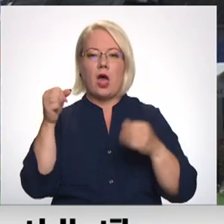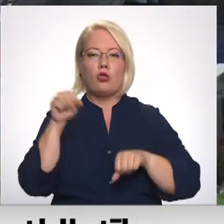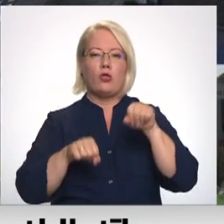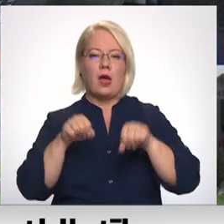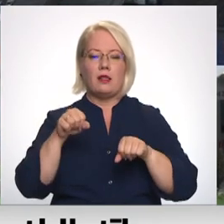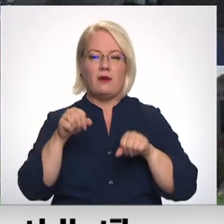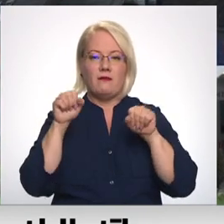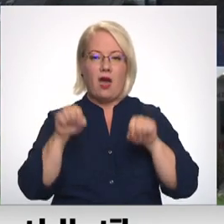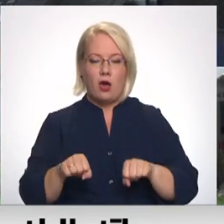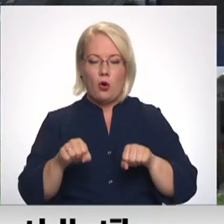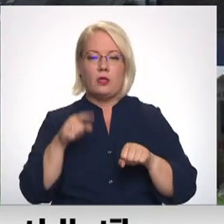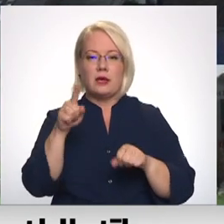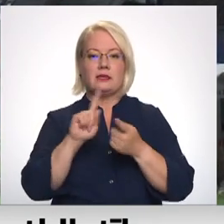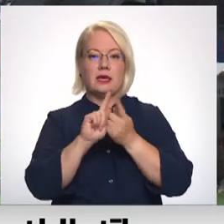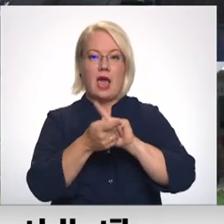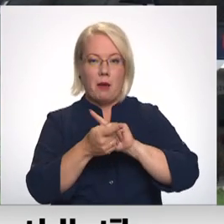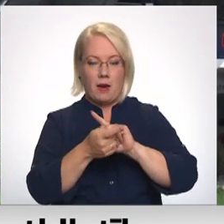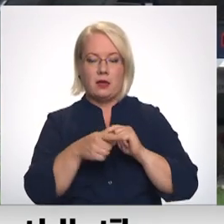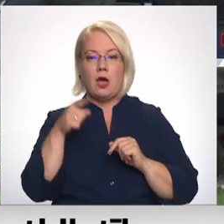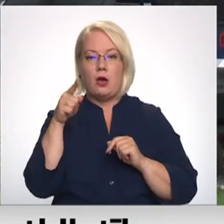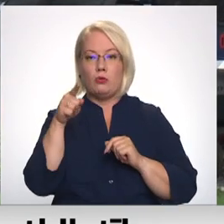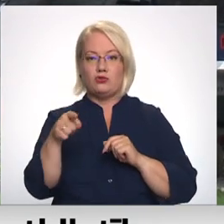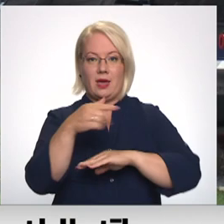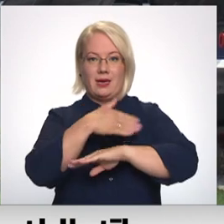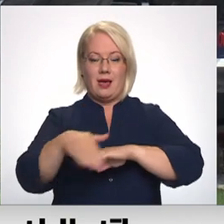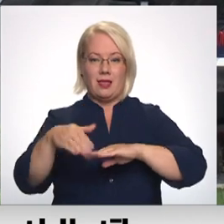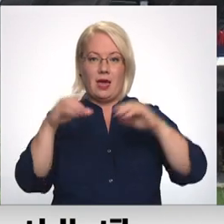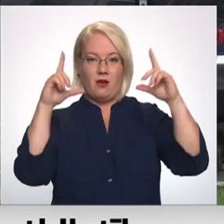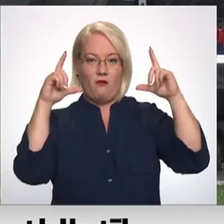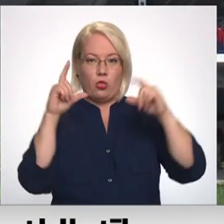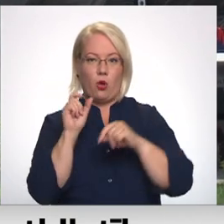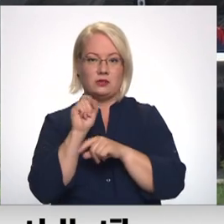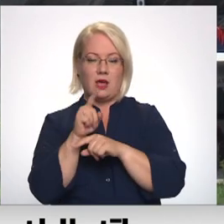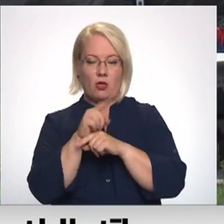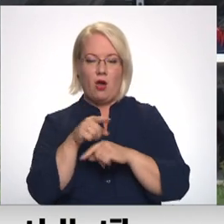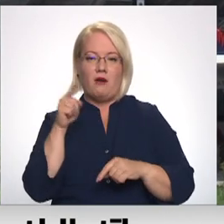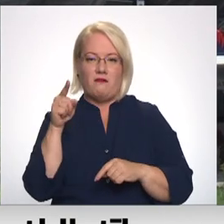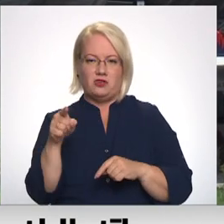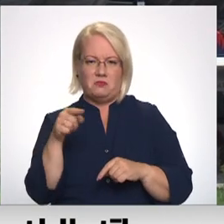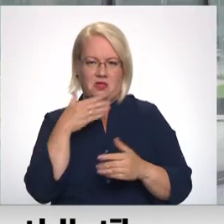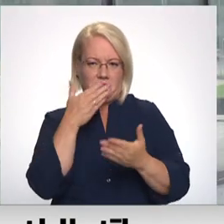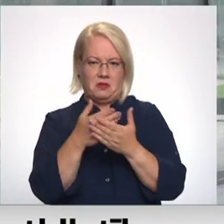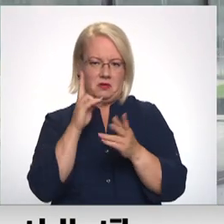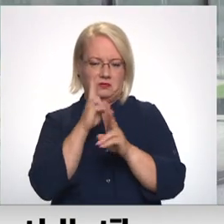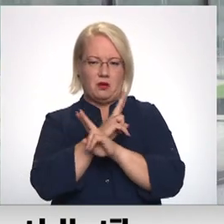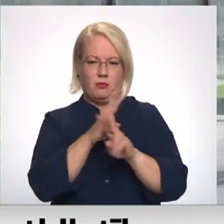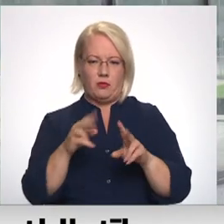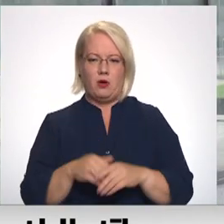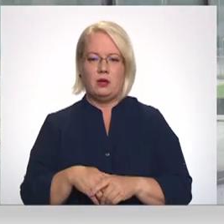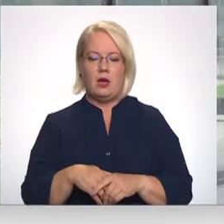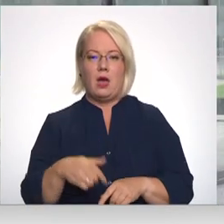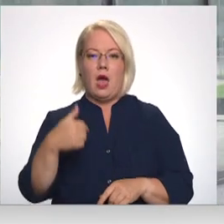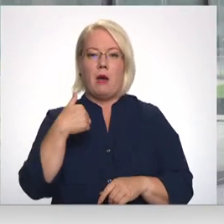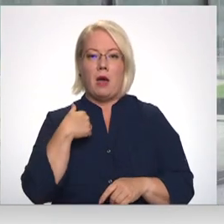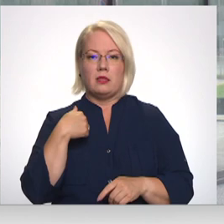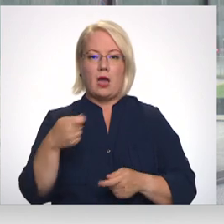Fotomākslinieks Eduards Kapša, kura fotosalons atrodas šajā ielā, par šādu ieteikumu gan ir neizpratnē. Kā uzņēmēm